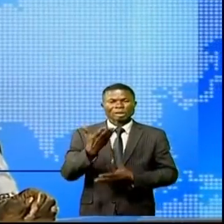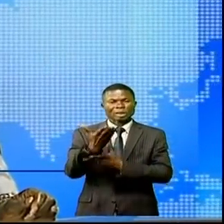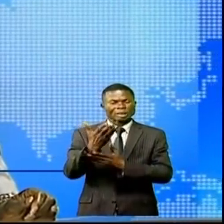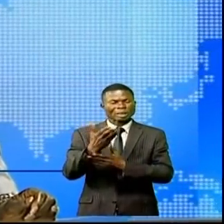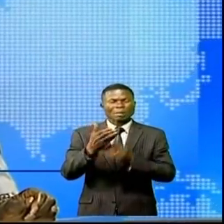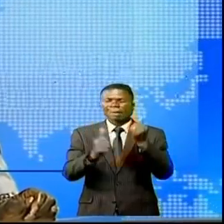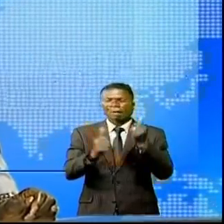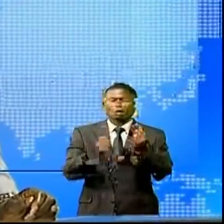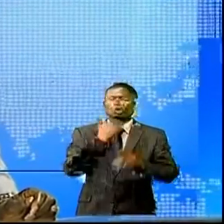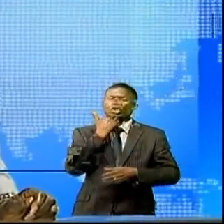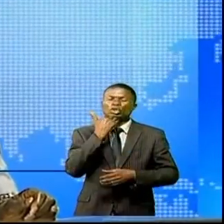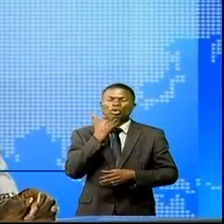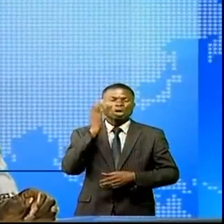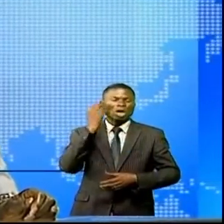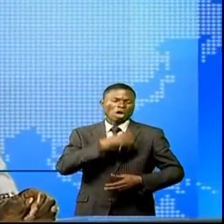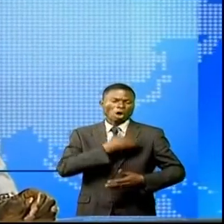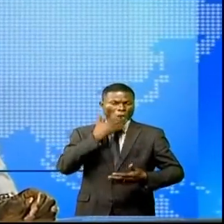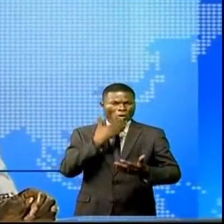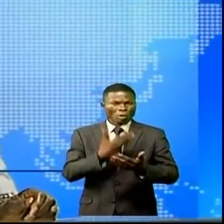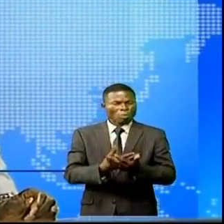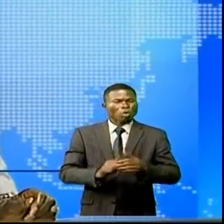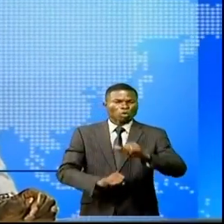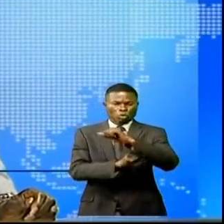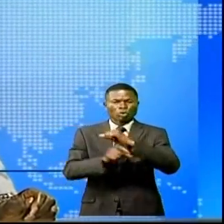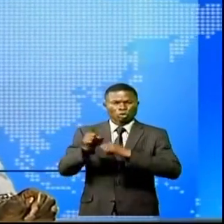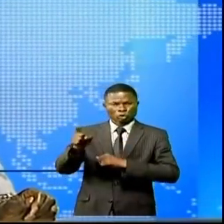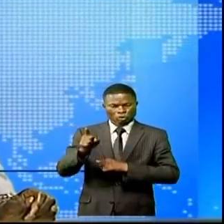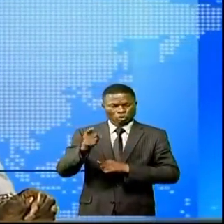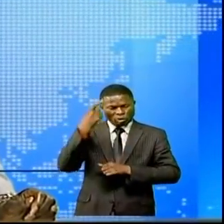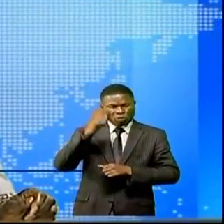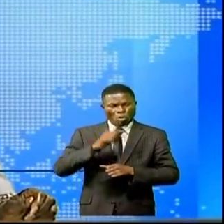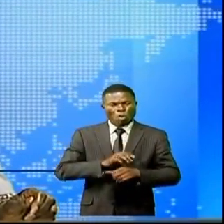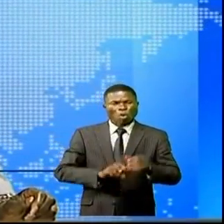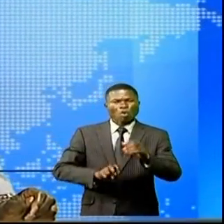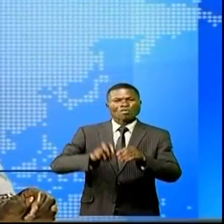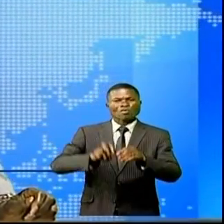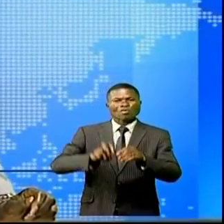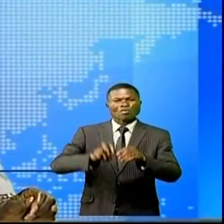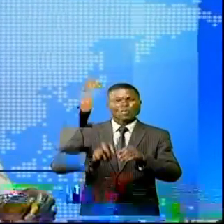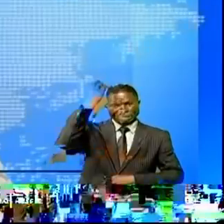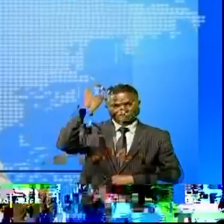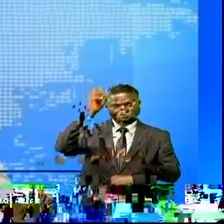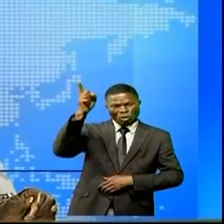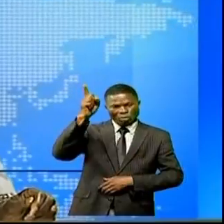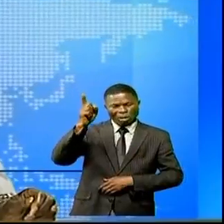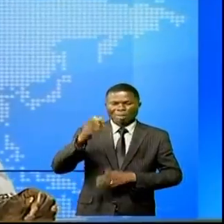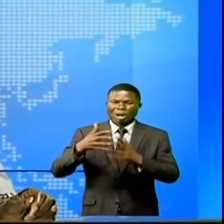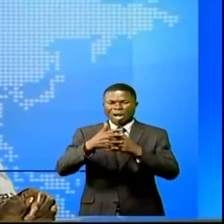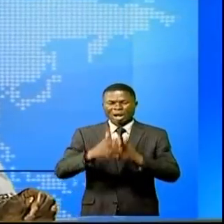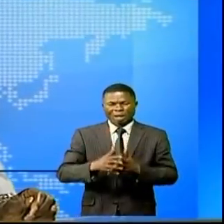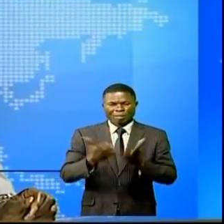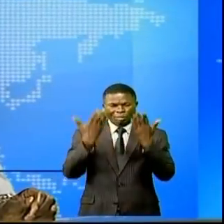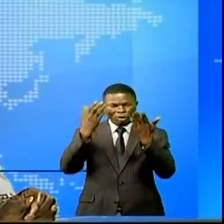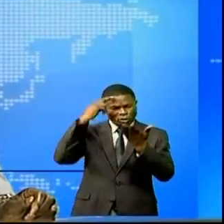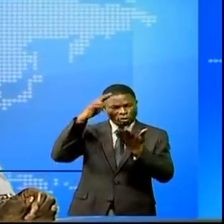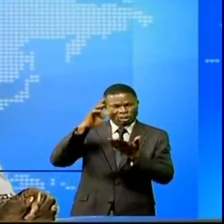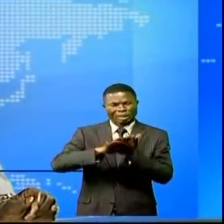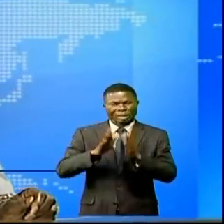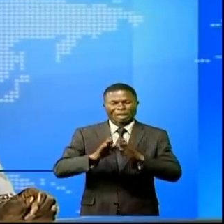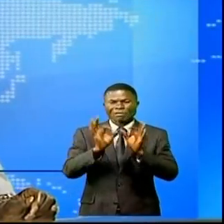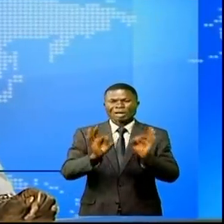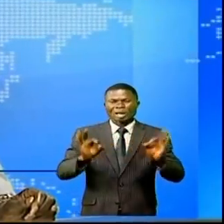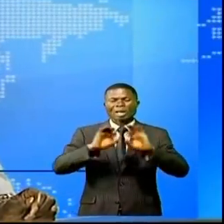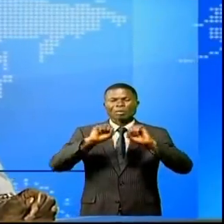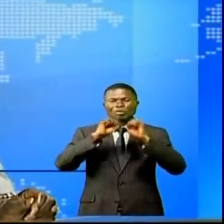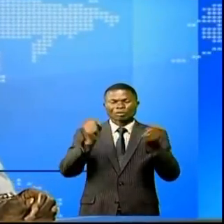bonne foi de l'aide et à poursuivre dans un autre pays son cursus universitaire pour être utile à la société.